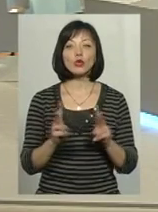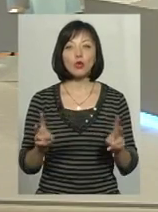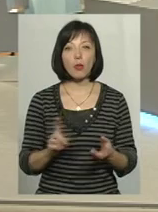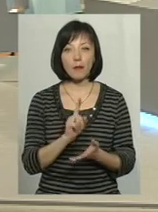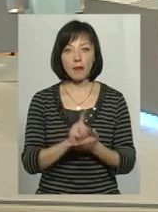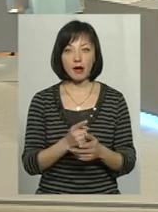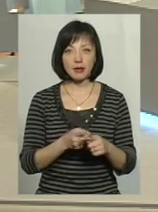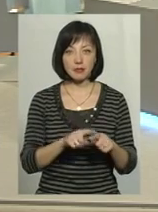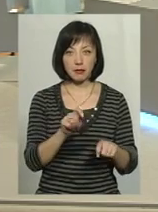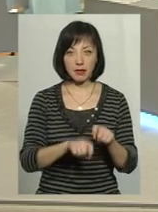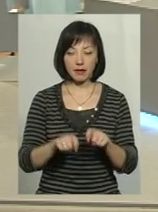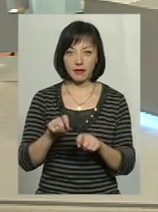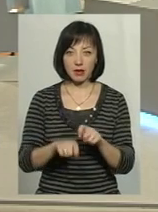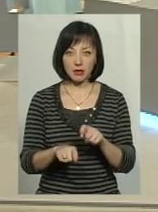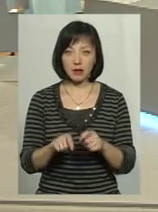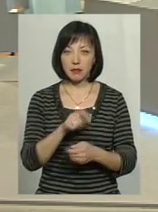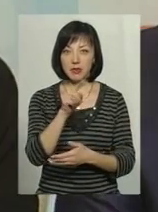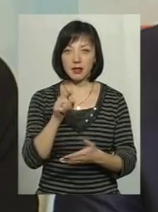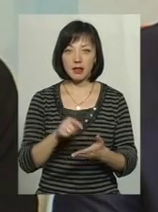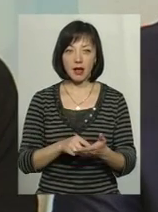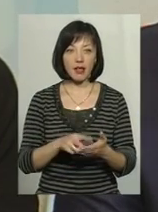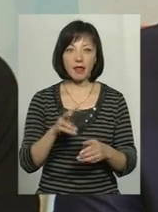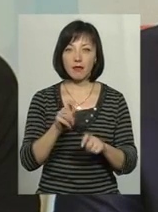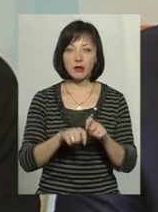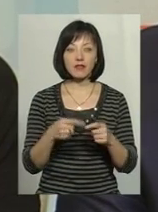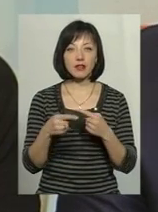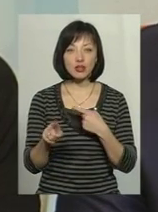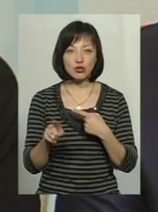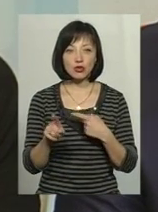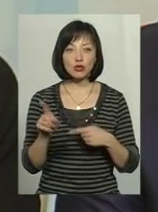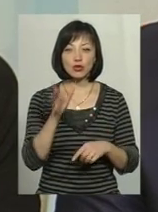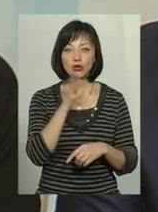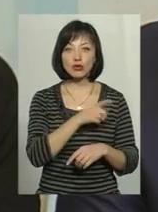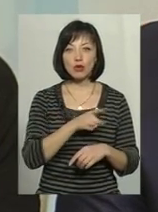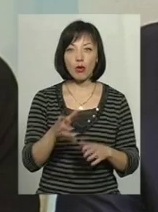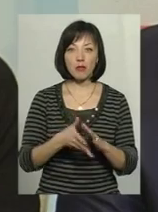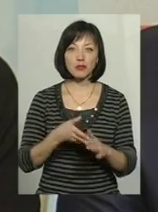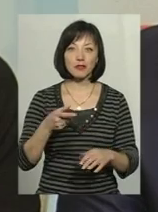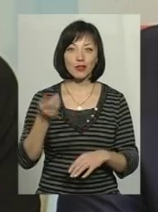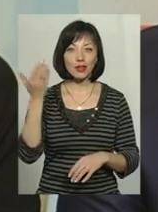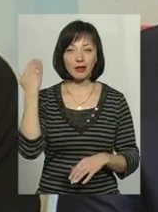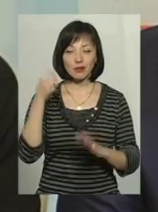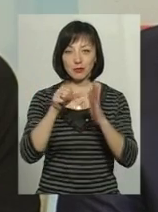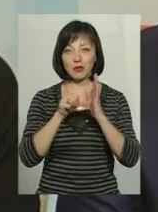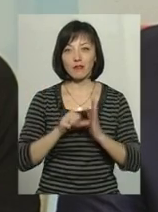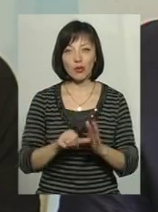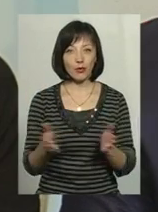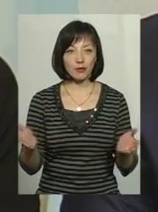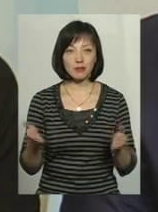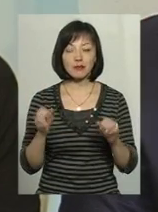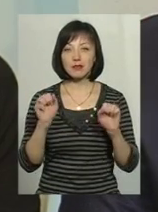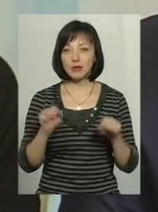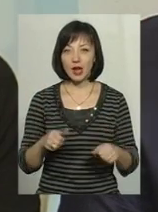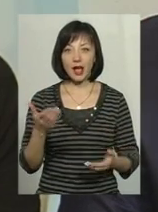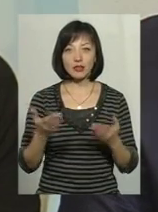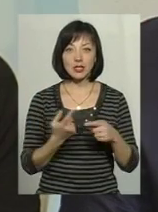має це перевіряти? Тут питання навіть не в перевірці, а в іншому, що строк позивної давності пів року. Тобто, ми можемо